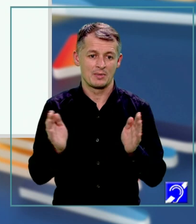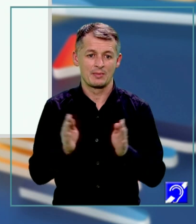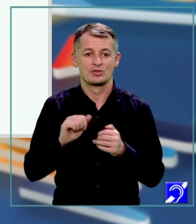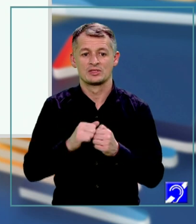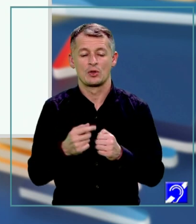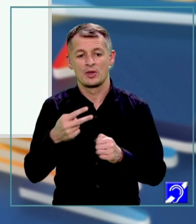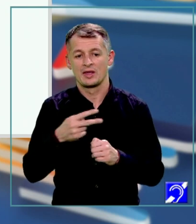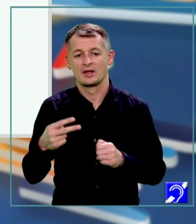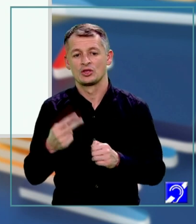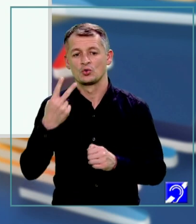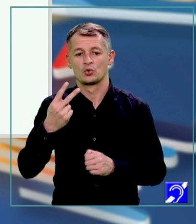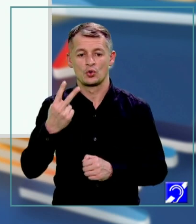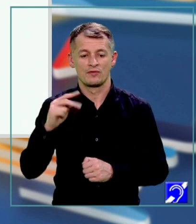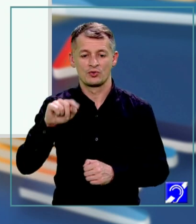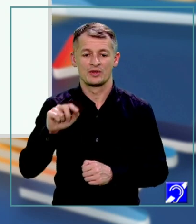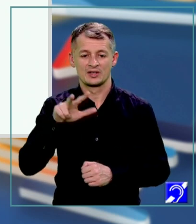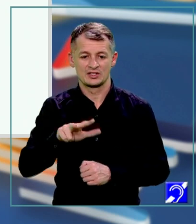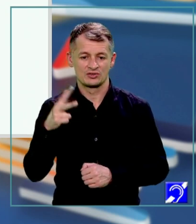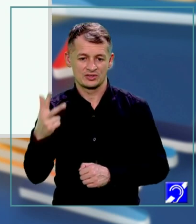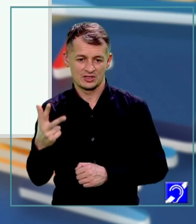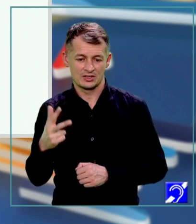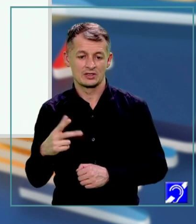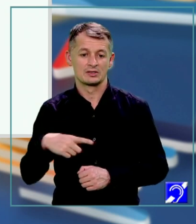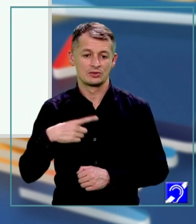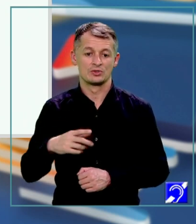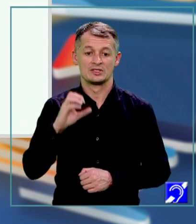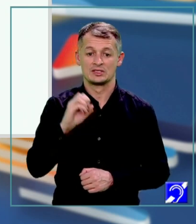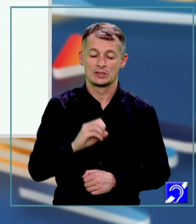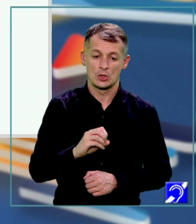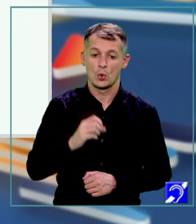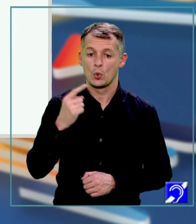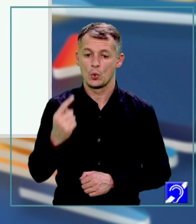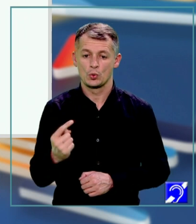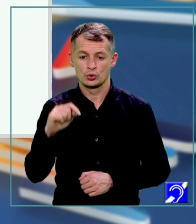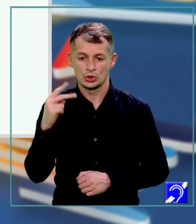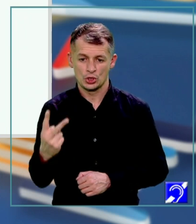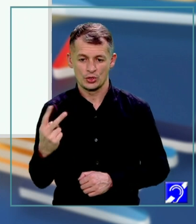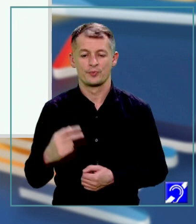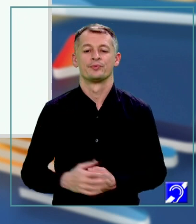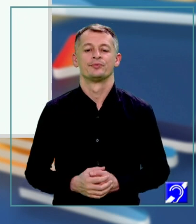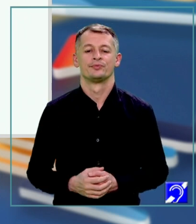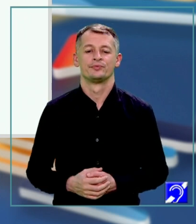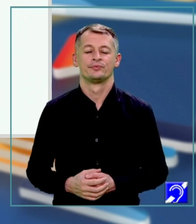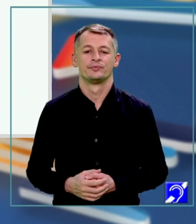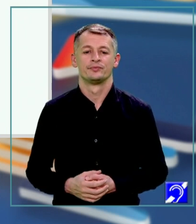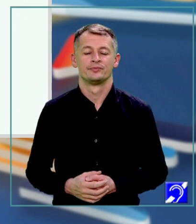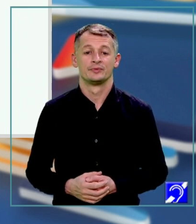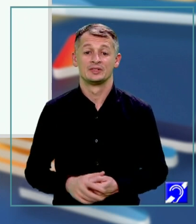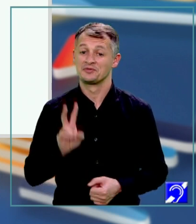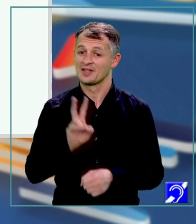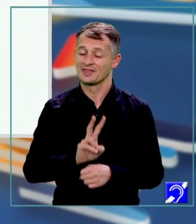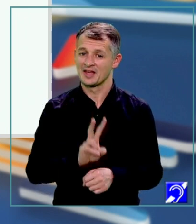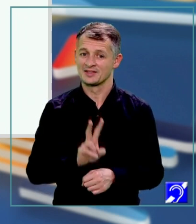sau egale decât 2,33 sunt 0, 1 și 2. Vă rog la in ecuații să fiți